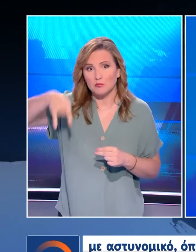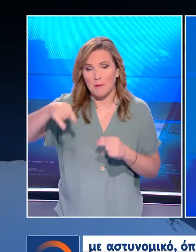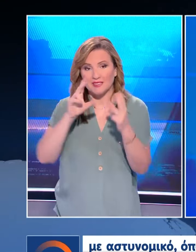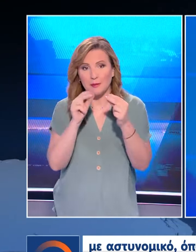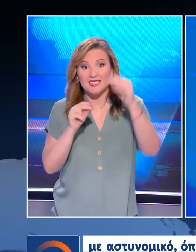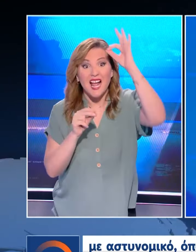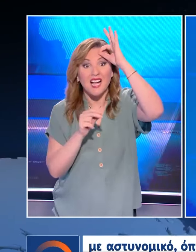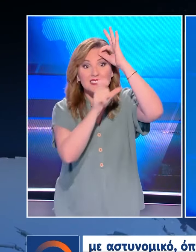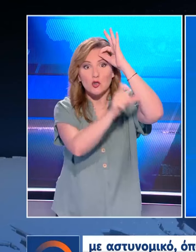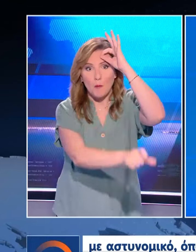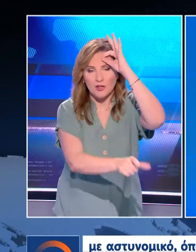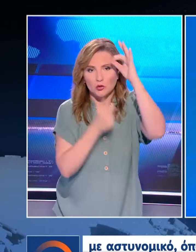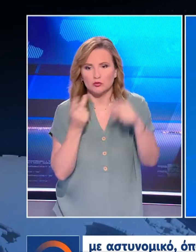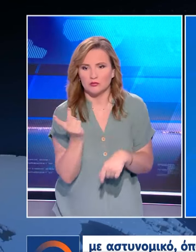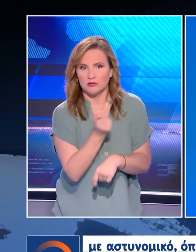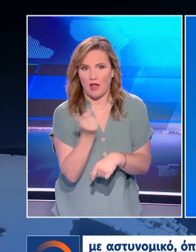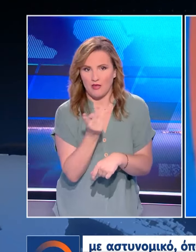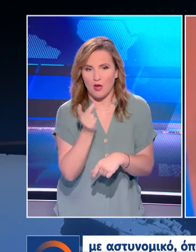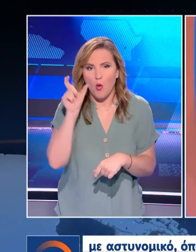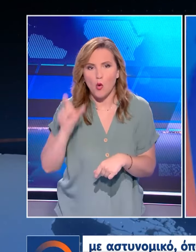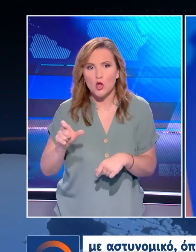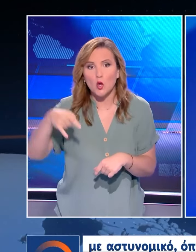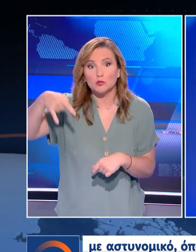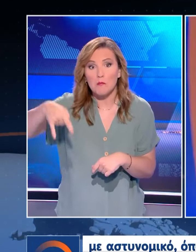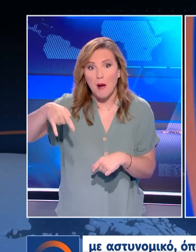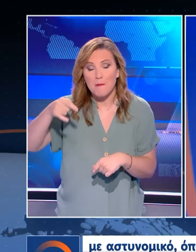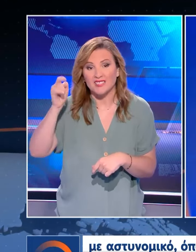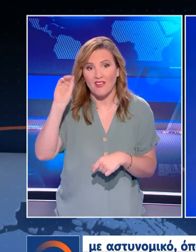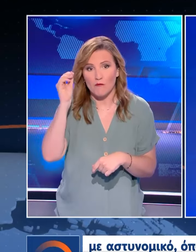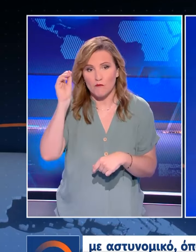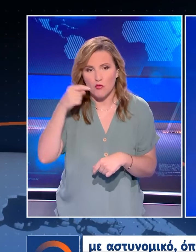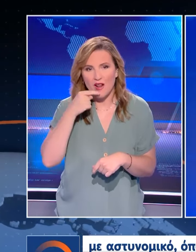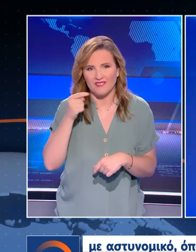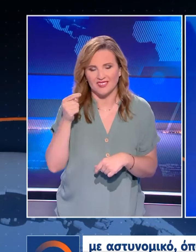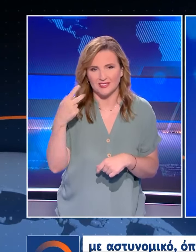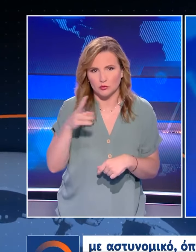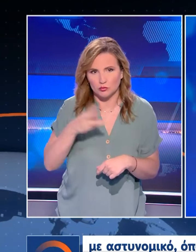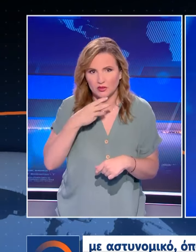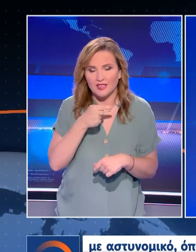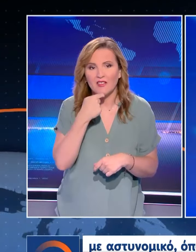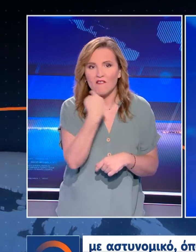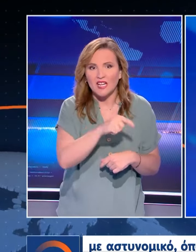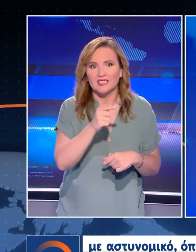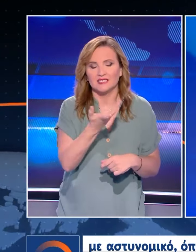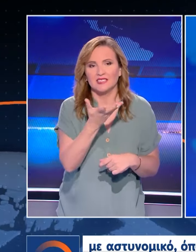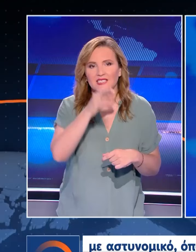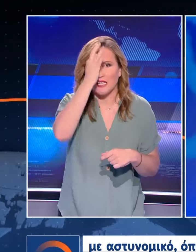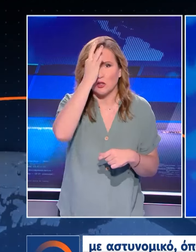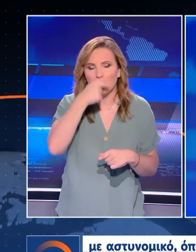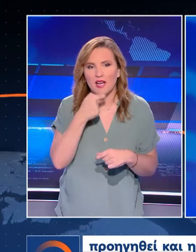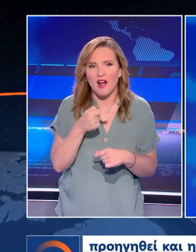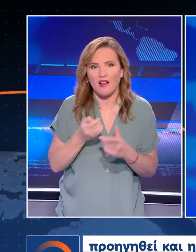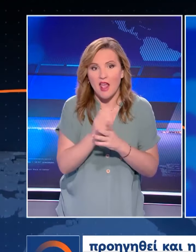αστυνομικό όπου φαίρεται να εξαπέλησε ύβρις κατά του κλάδου. Τη διαγραφή του Ευρωβουλευτή ζητάει νέα δημοκρατία